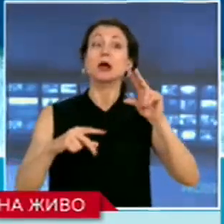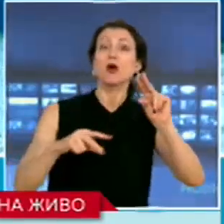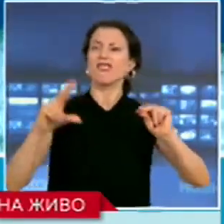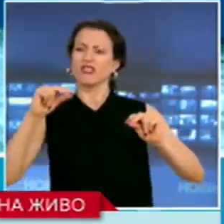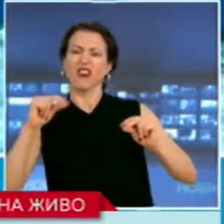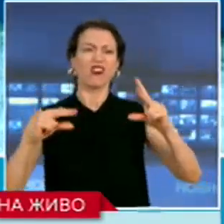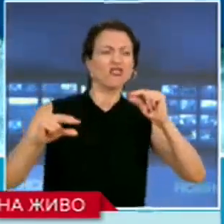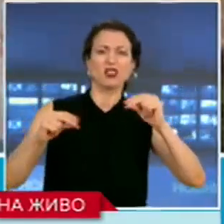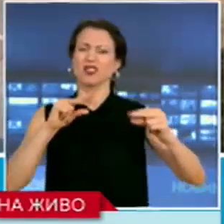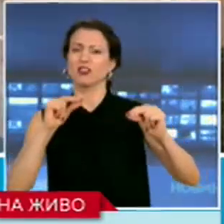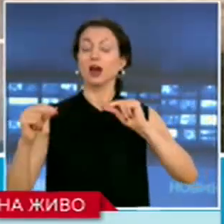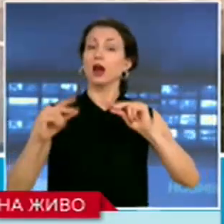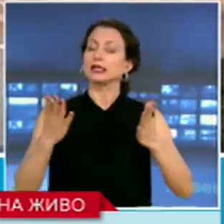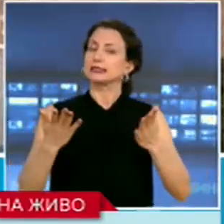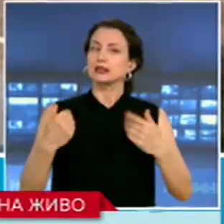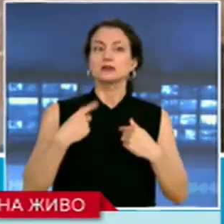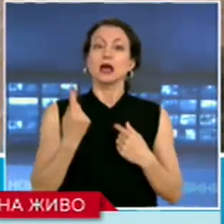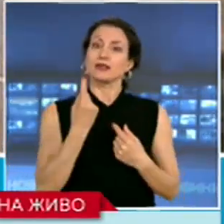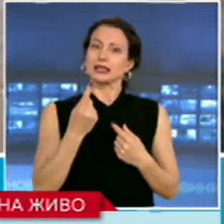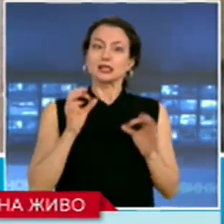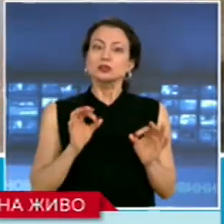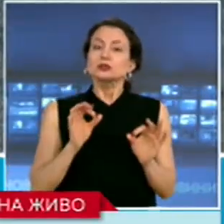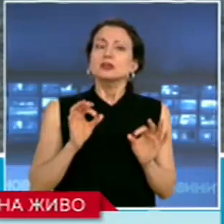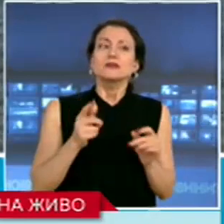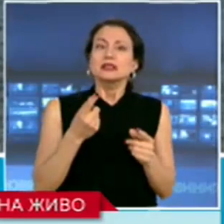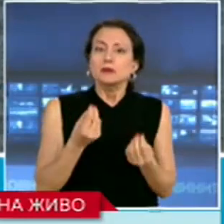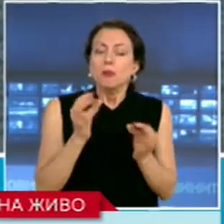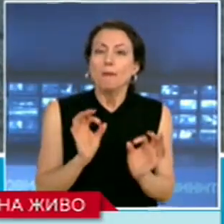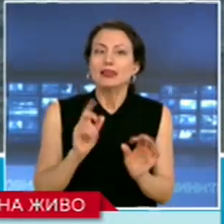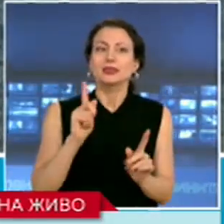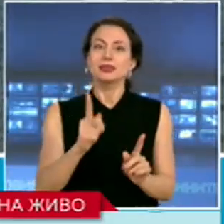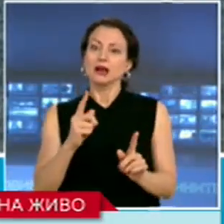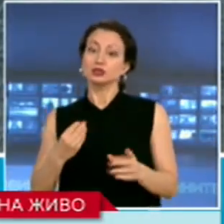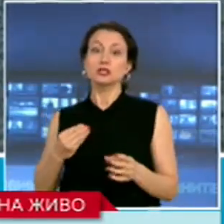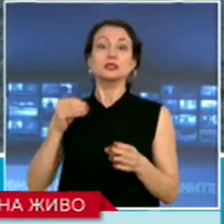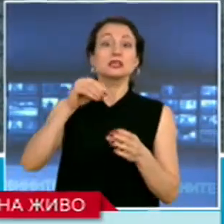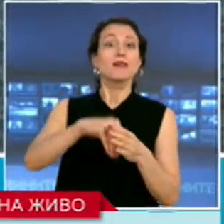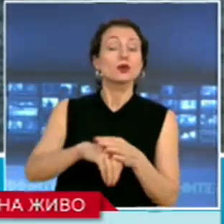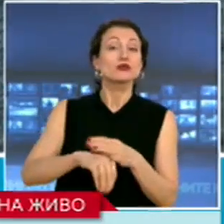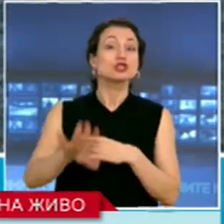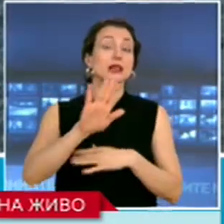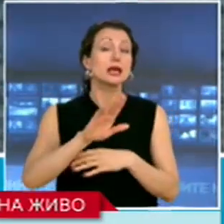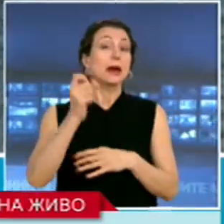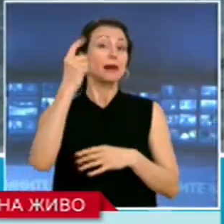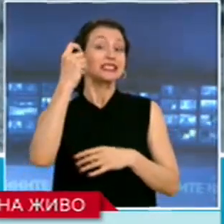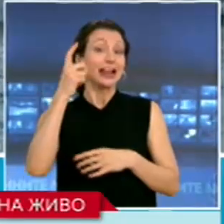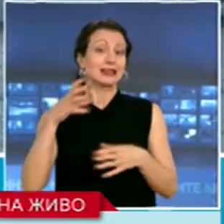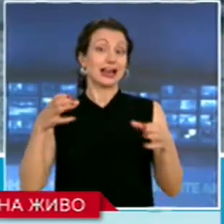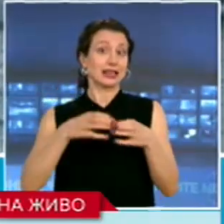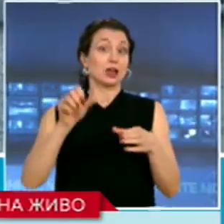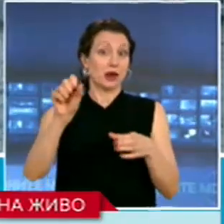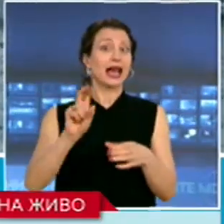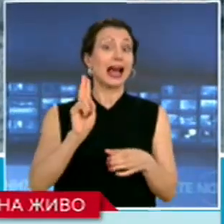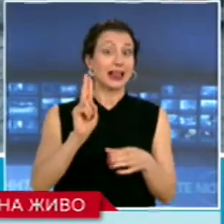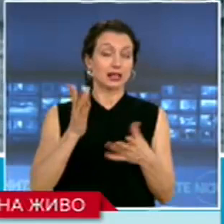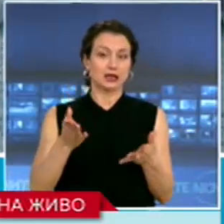наложи дори личната намеса на председателя на ДПС, Мостапа Карадая. А след като вчера с метална ограда бяха очертани границите